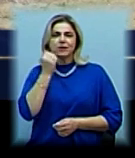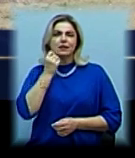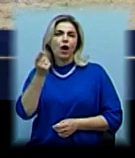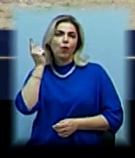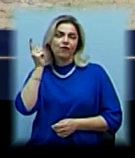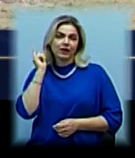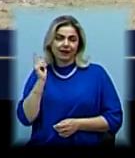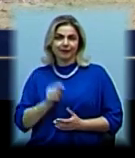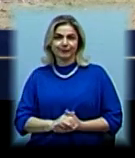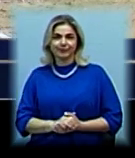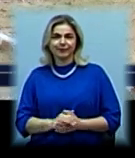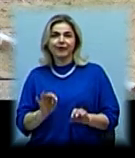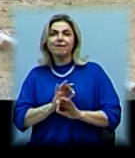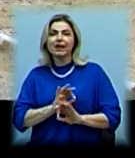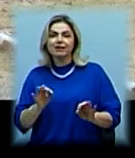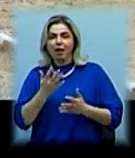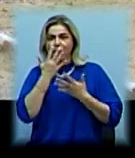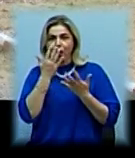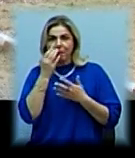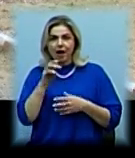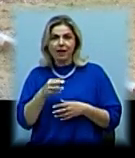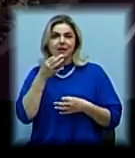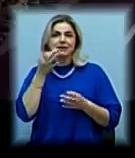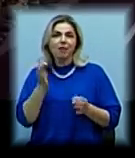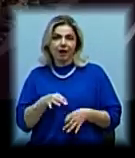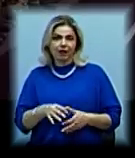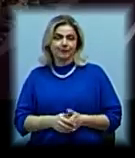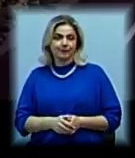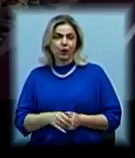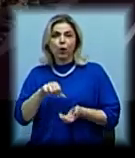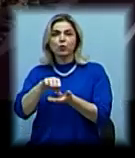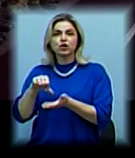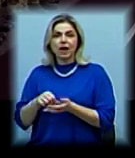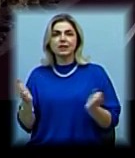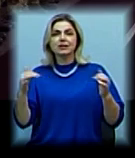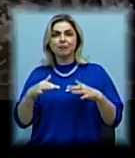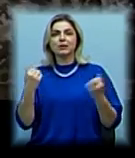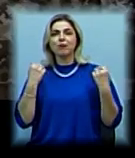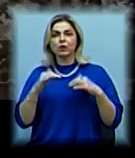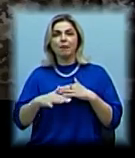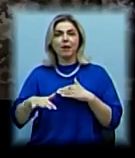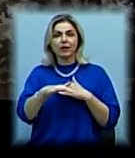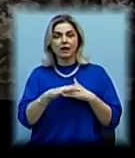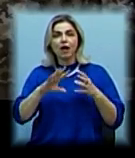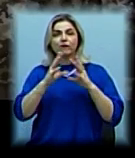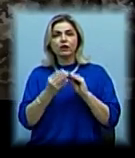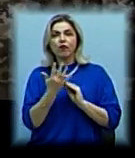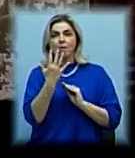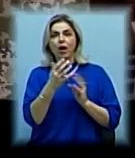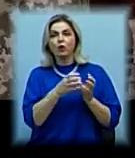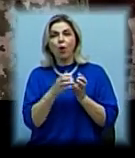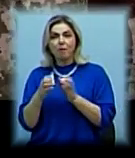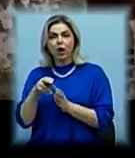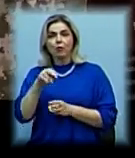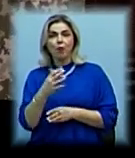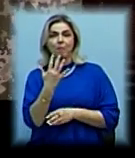відмінний аромат, смак. Учасники збираються на спортивному майданчику. Усього 5 команд по 5 чоловік.